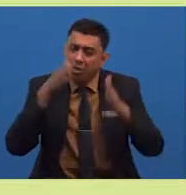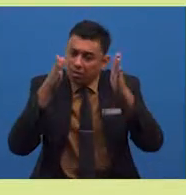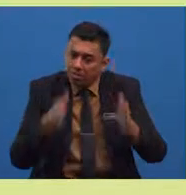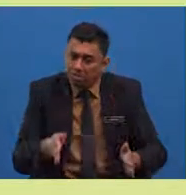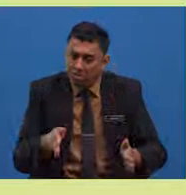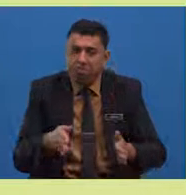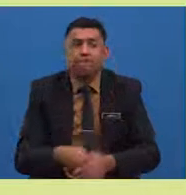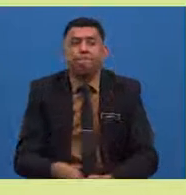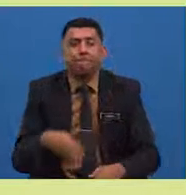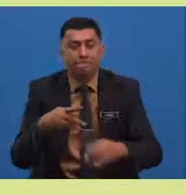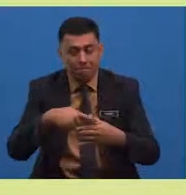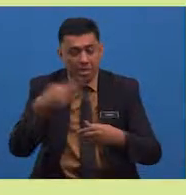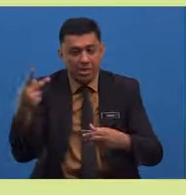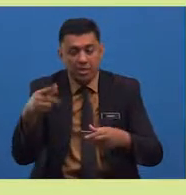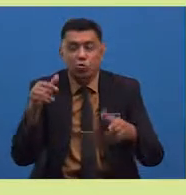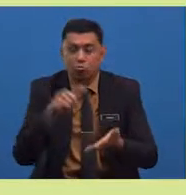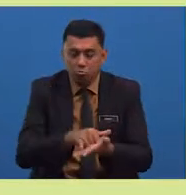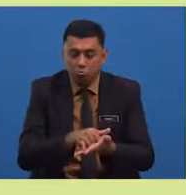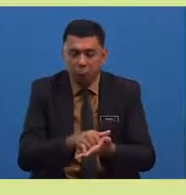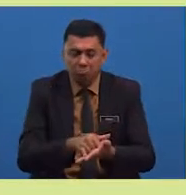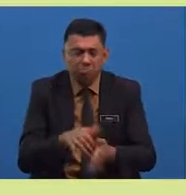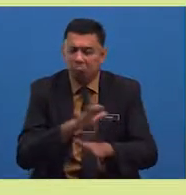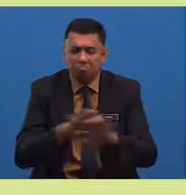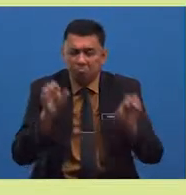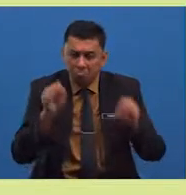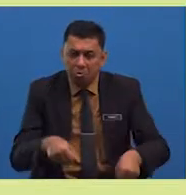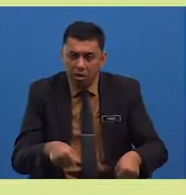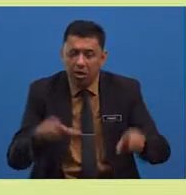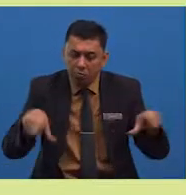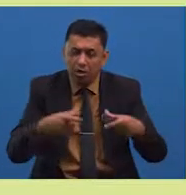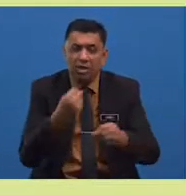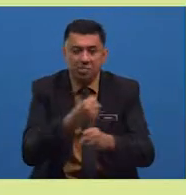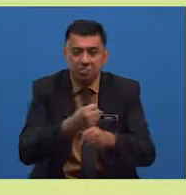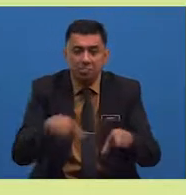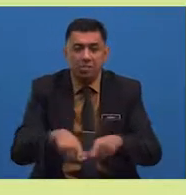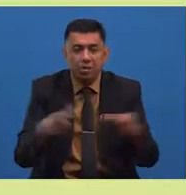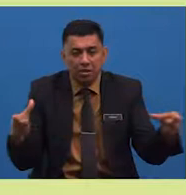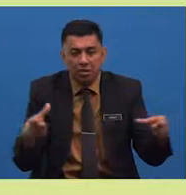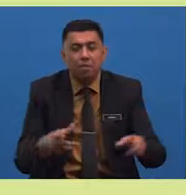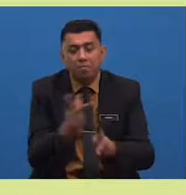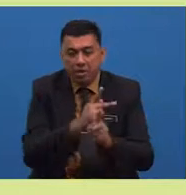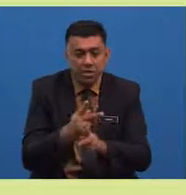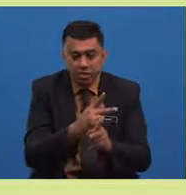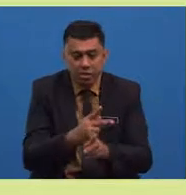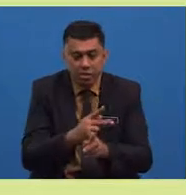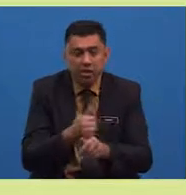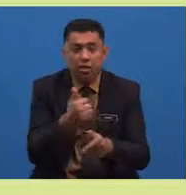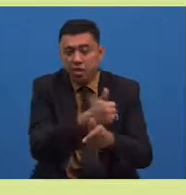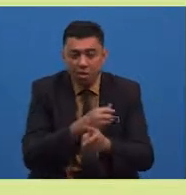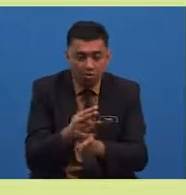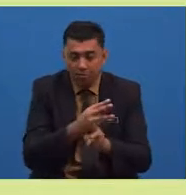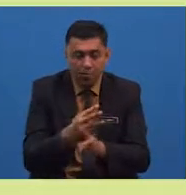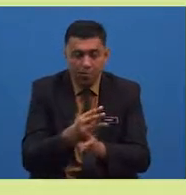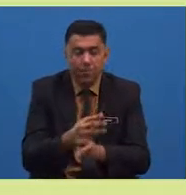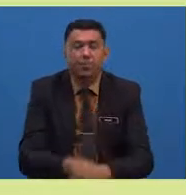dibenarkan melakukan pekerjaan lain kecuali menjaga dan mengawasi padi yang